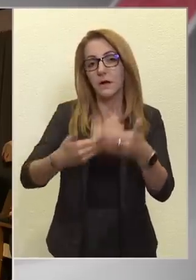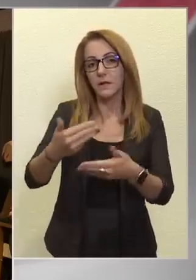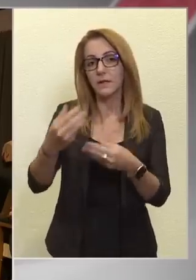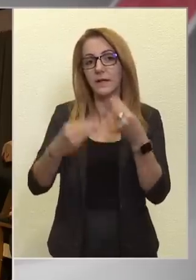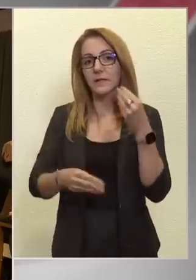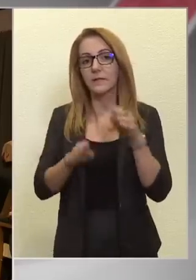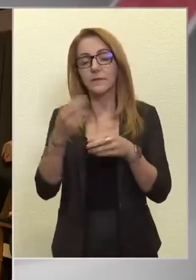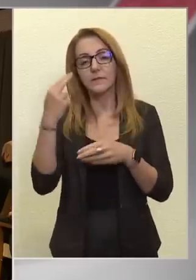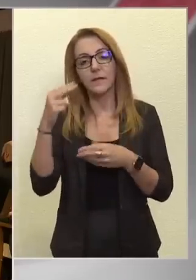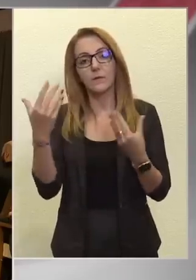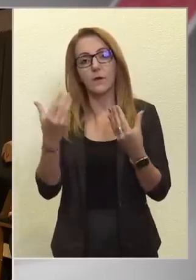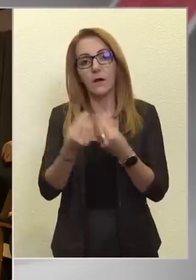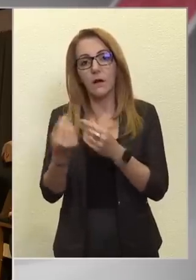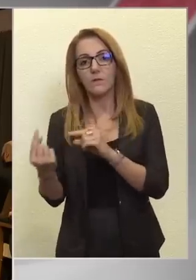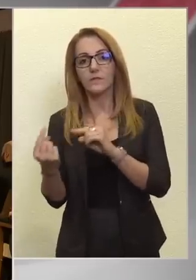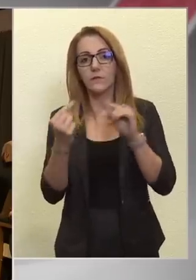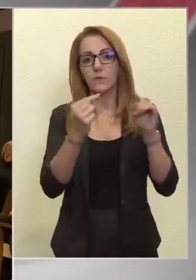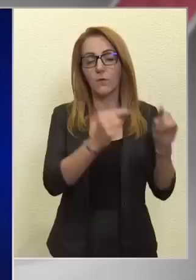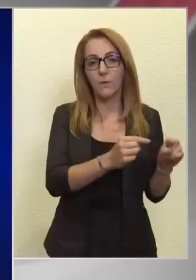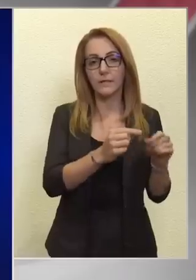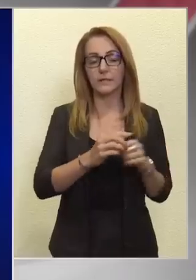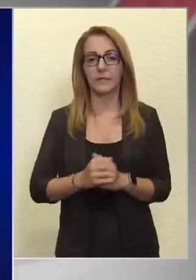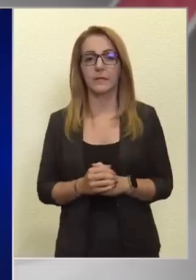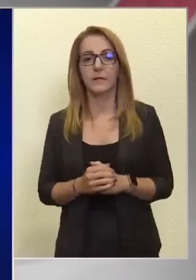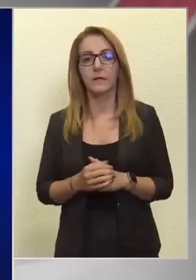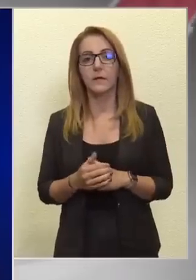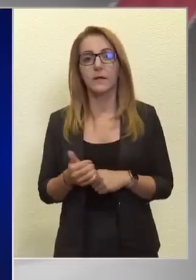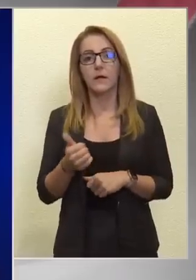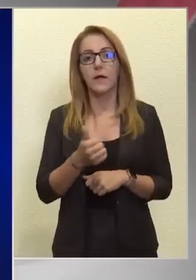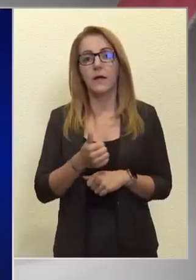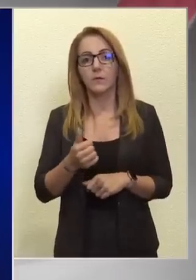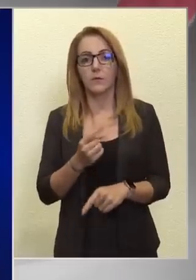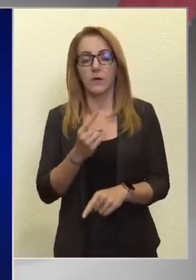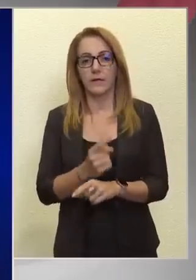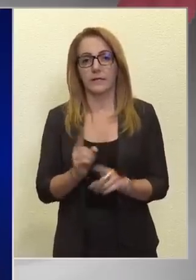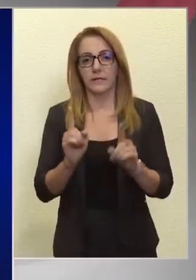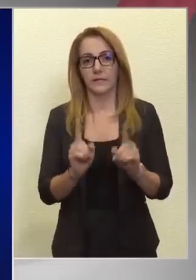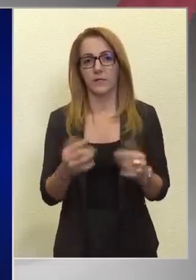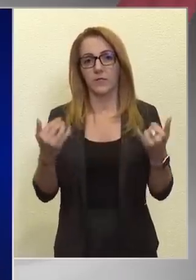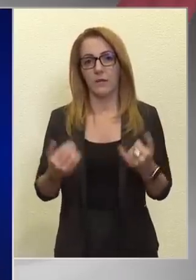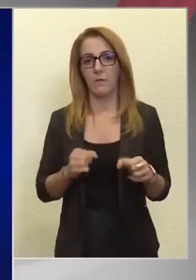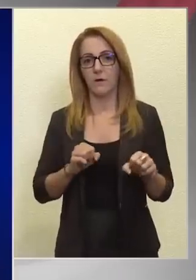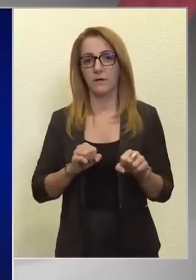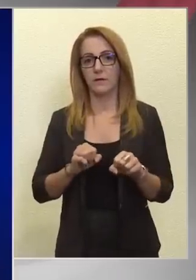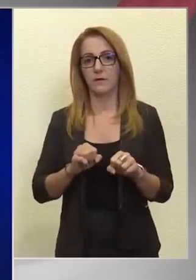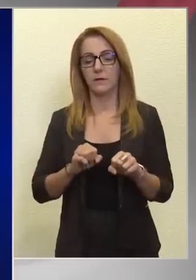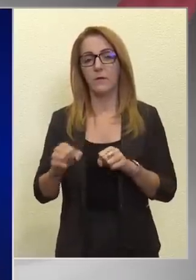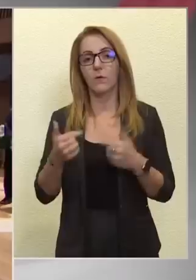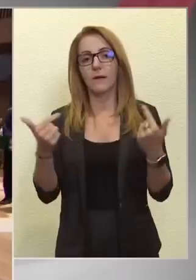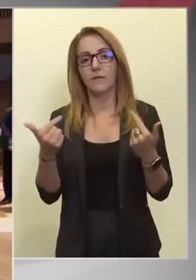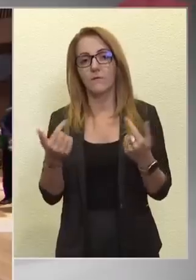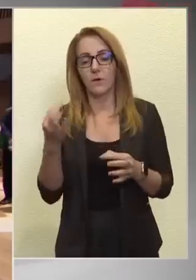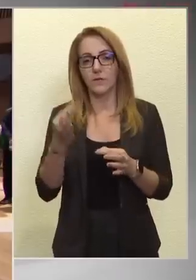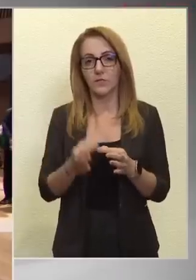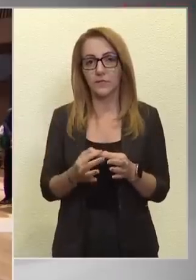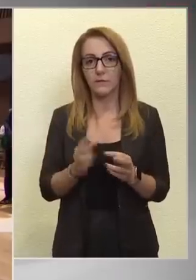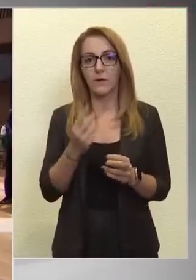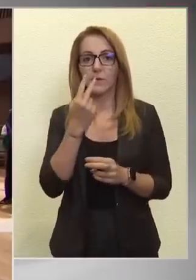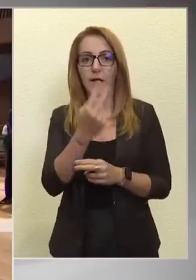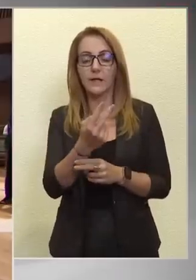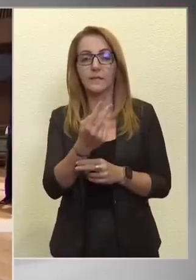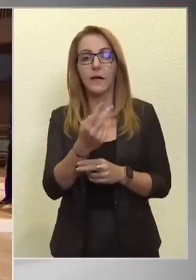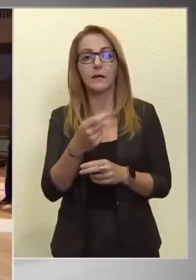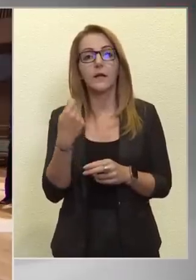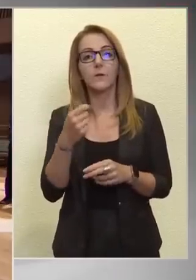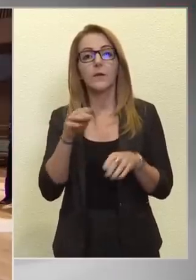miniszterúrakkal vissza fogunk menni, úgyhogy egy óra áll nagyjából a rendelkezés a mai kormányinfó esetében, és ahogy látják, Gulyás